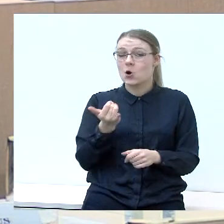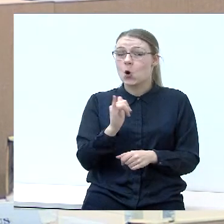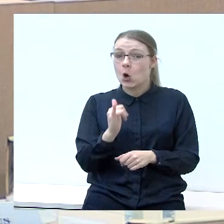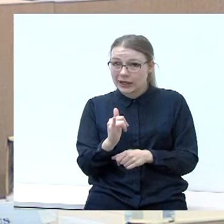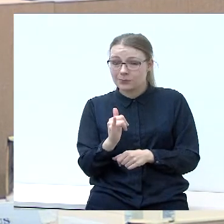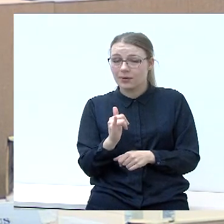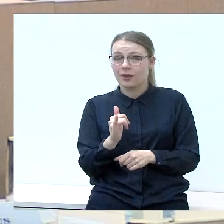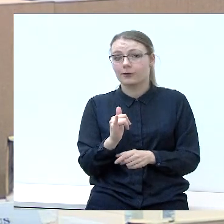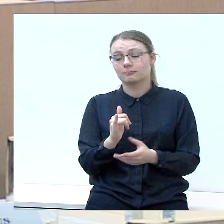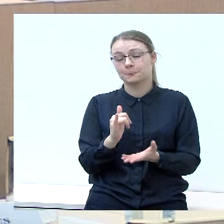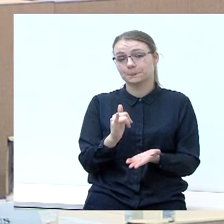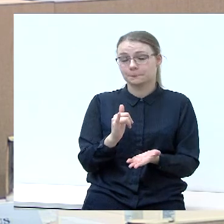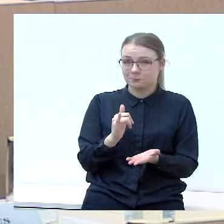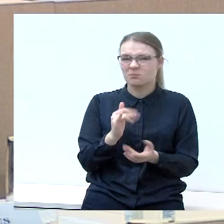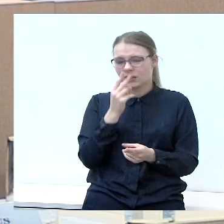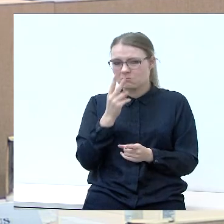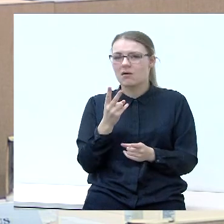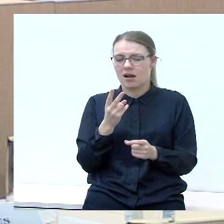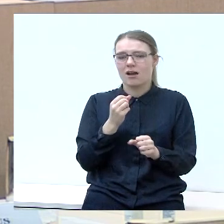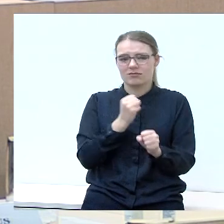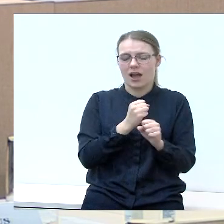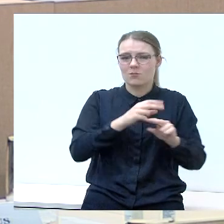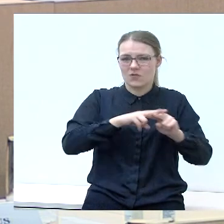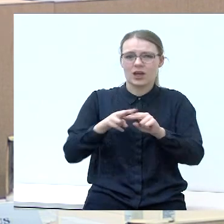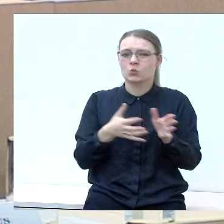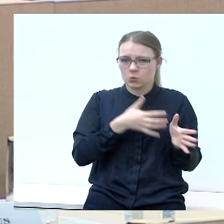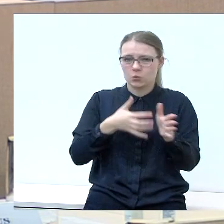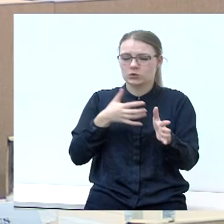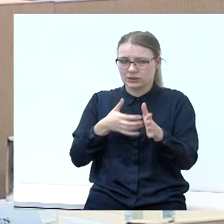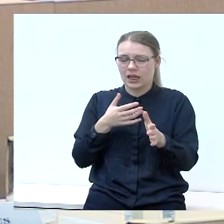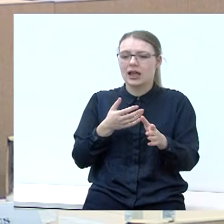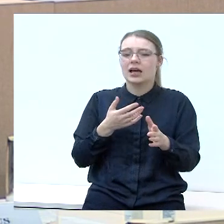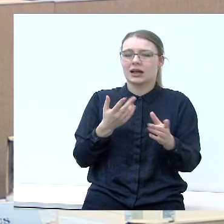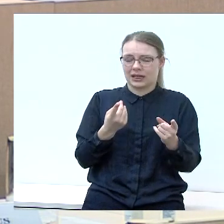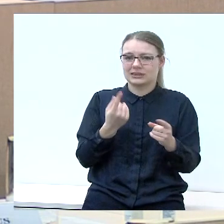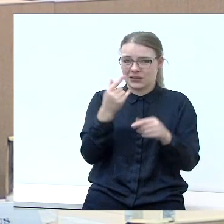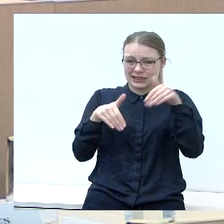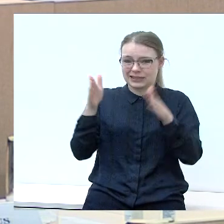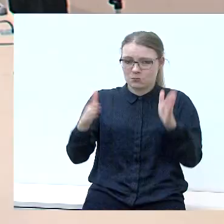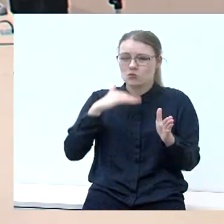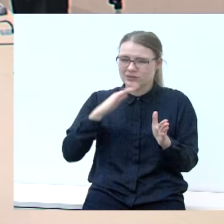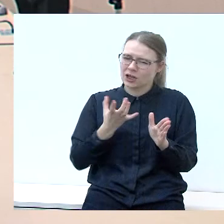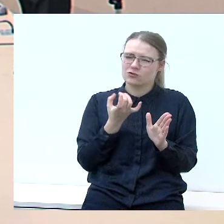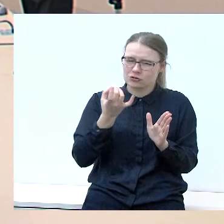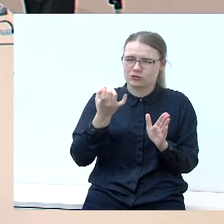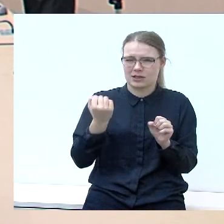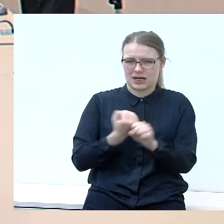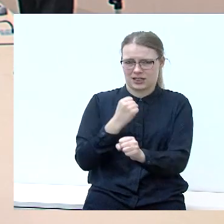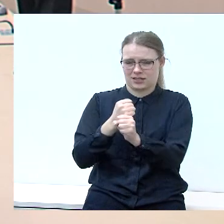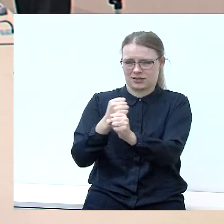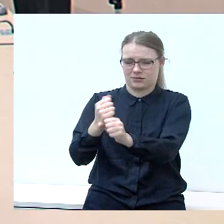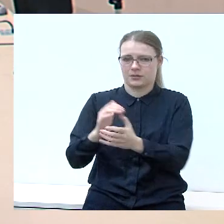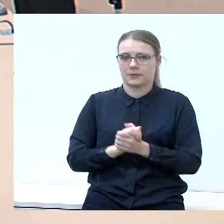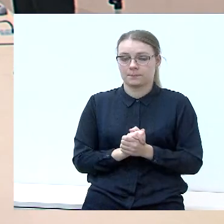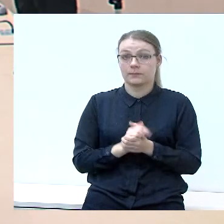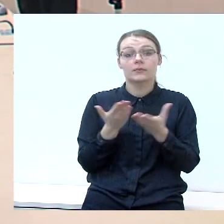ir kad trūksta darbų, tai čia ne vienos kadencijos darbas. Ačiū. Dėkui mūsų laidą. Tai